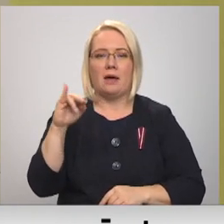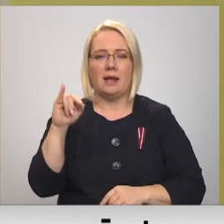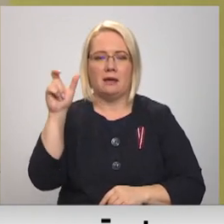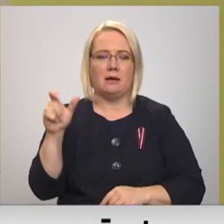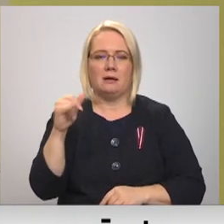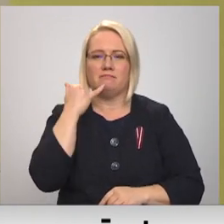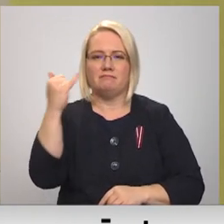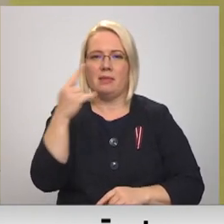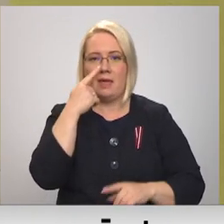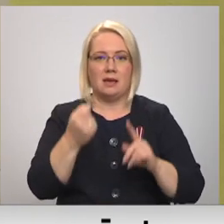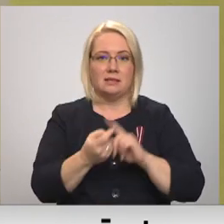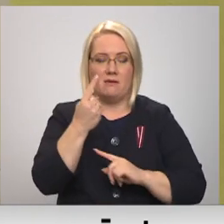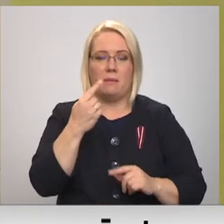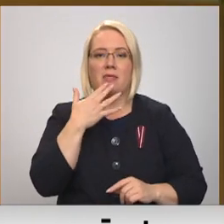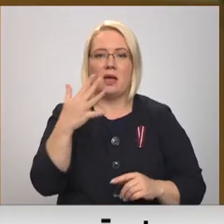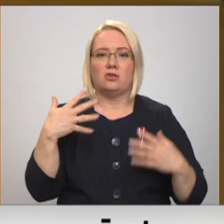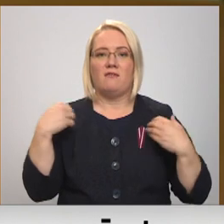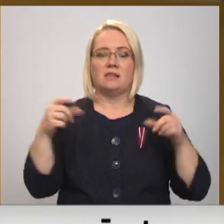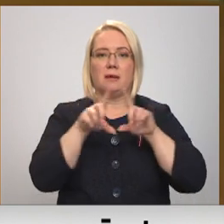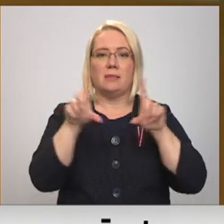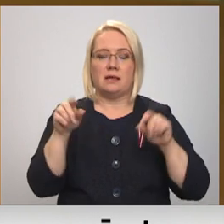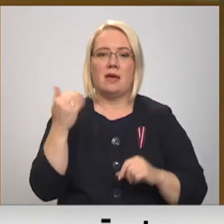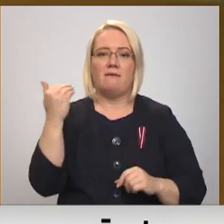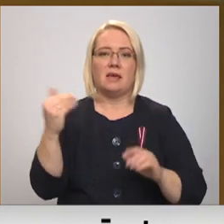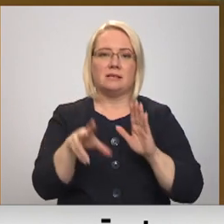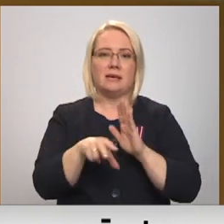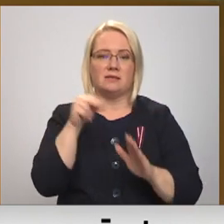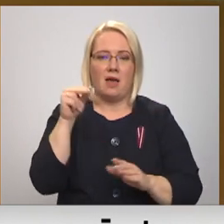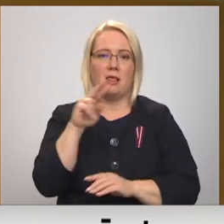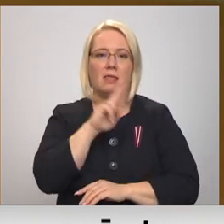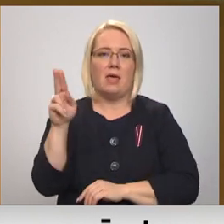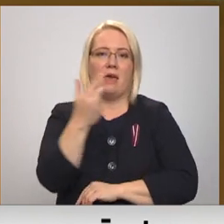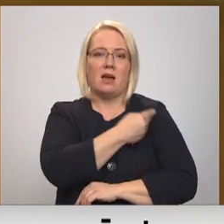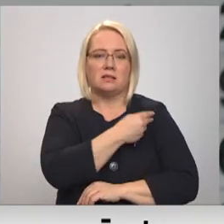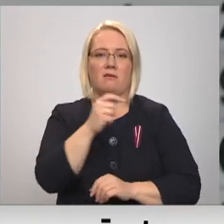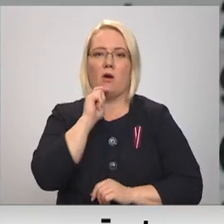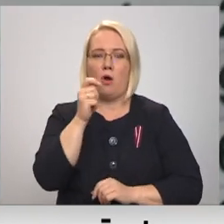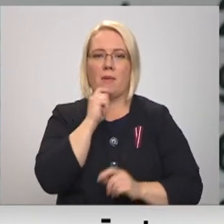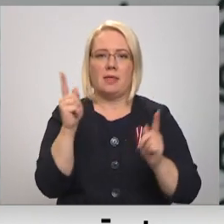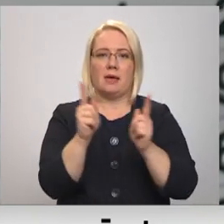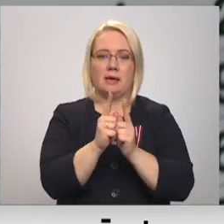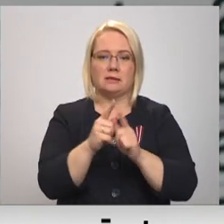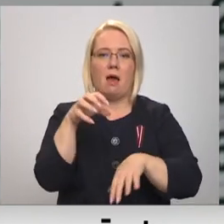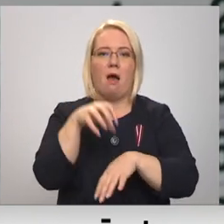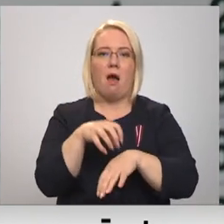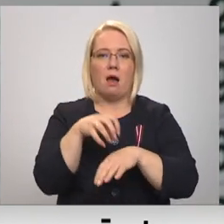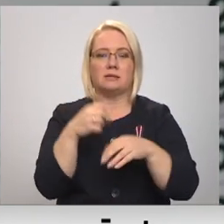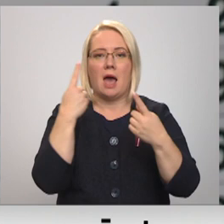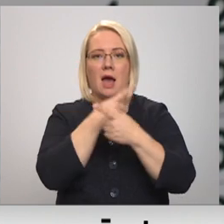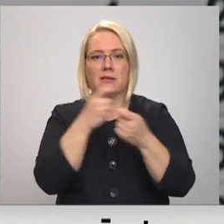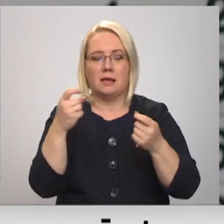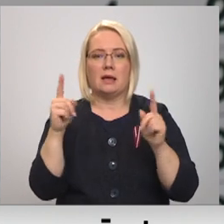neizdevās, bet Nacionālajā veselības dienas tā viņas izvēle nevakcinēties, komentē īsi. Ārsti atzinus, ka ir citādi